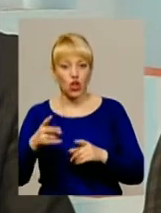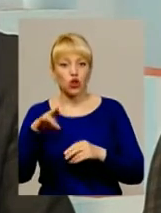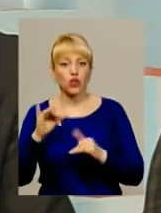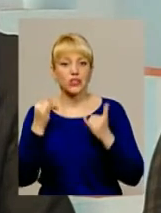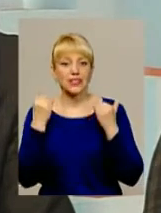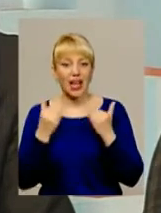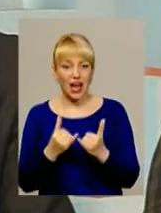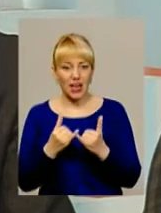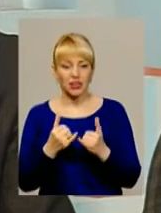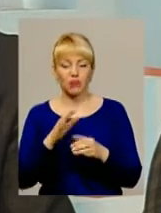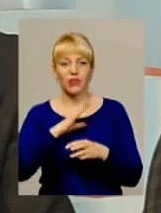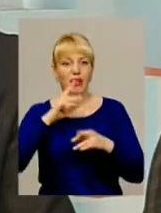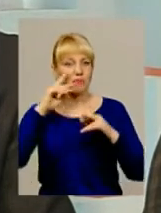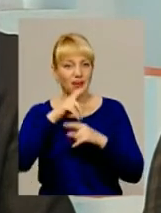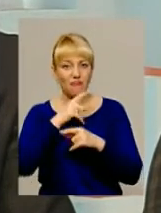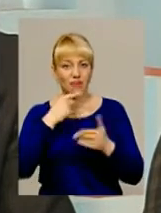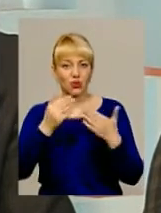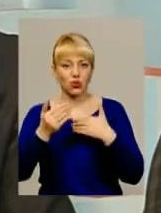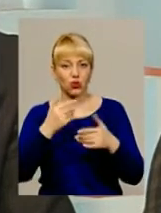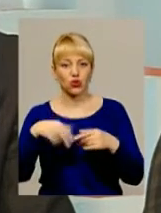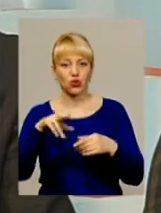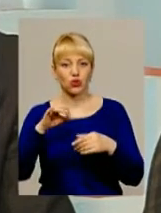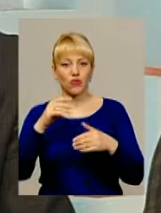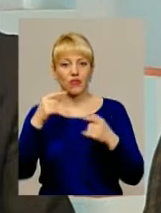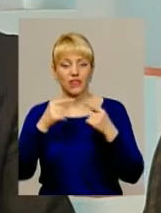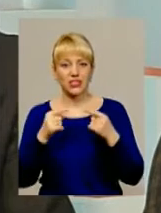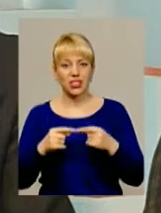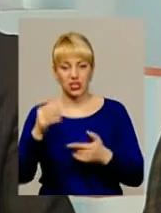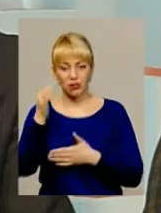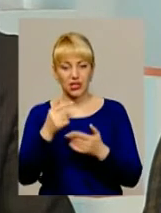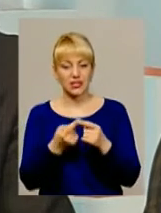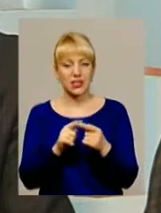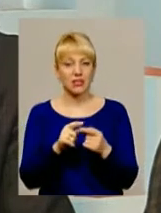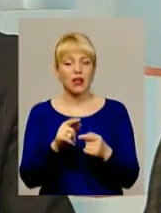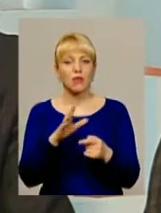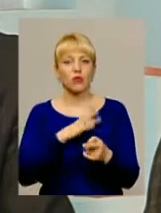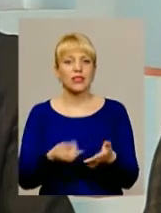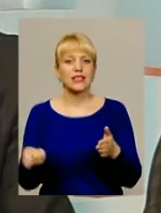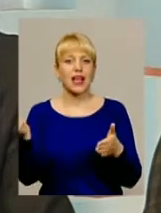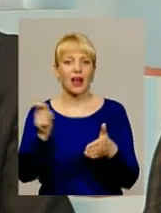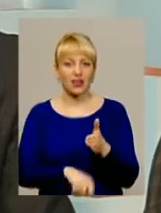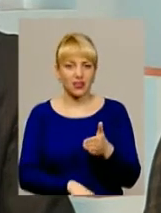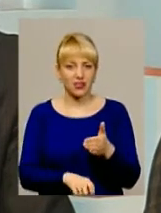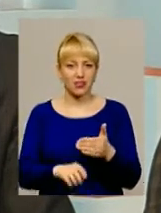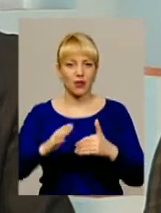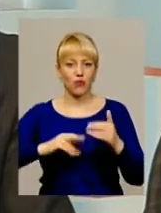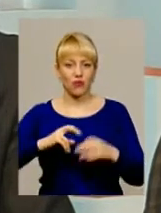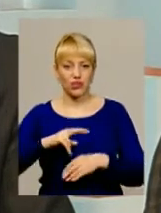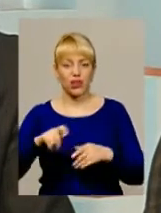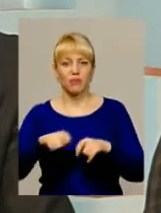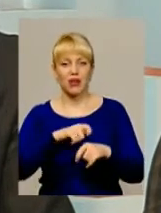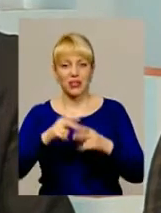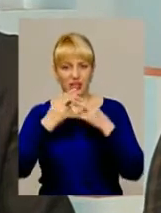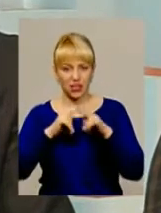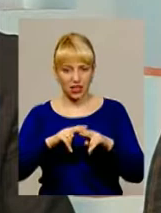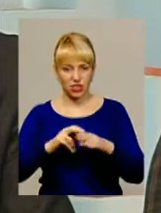зовсім правильні підходи до визначення переліку професій, в свій час ці професії були закриті, матеріально-технічна база,